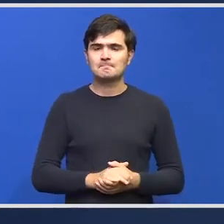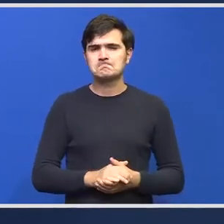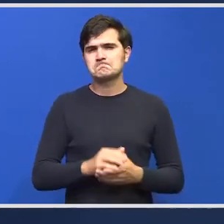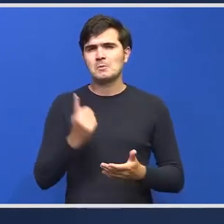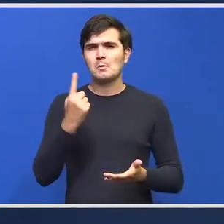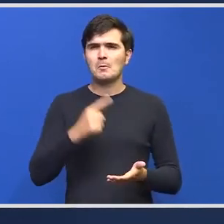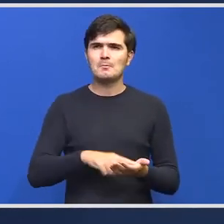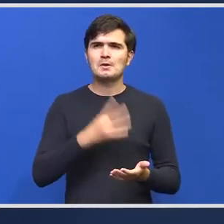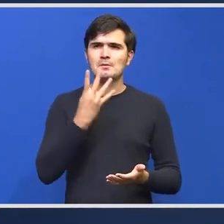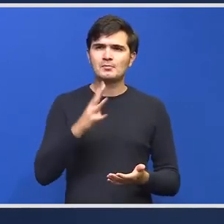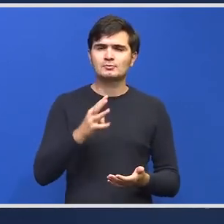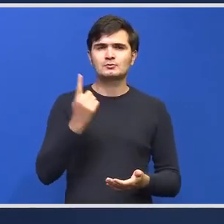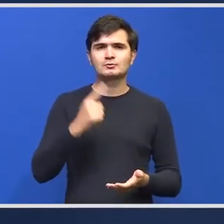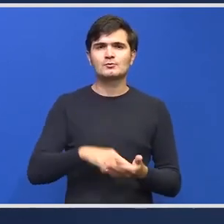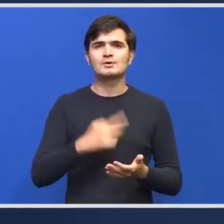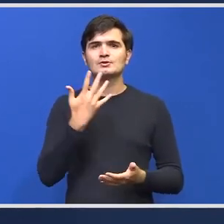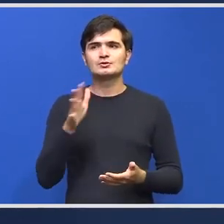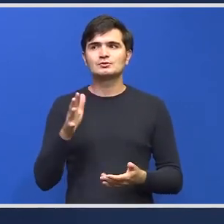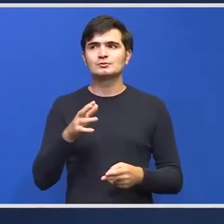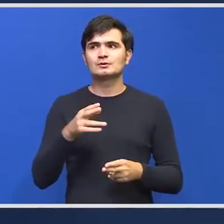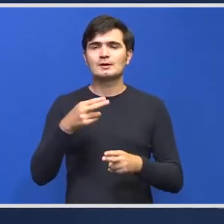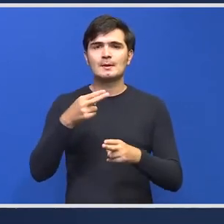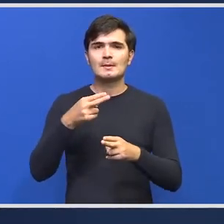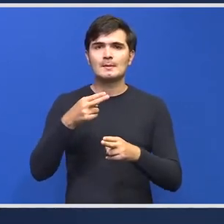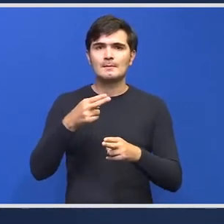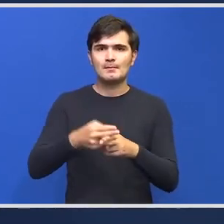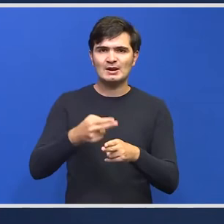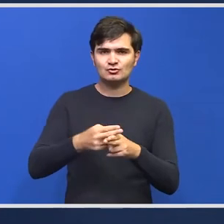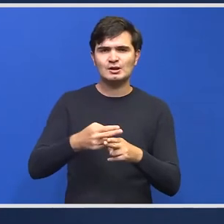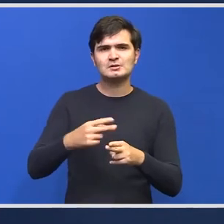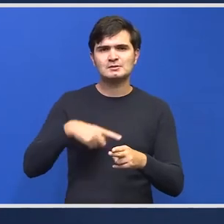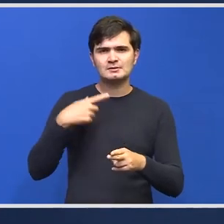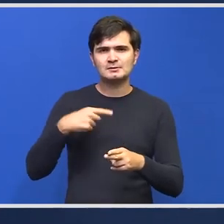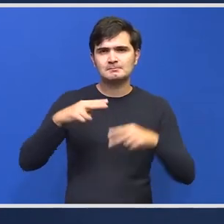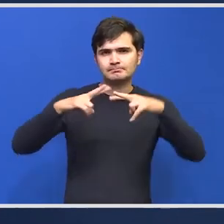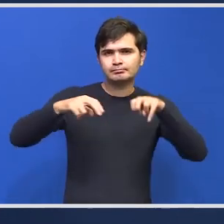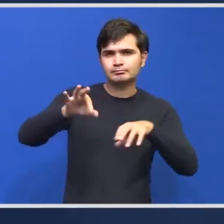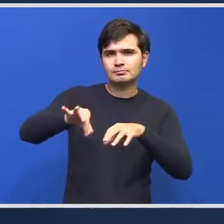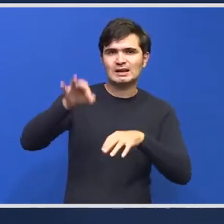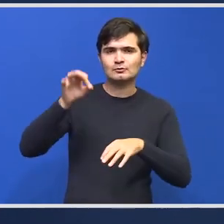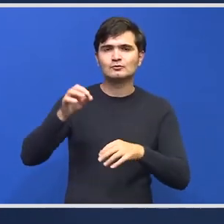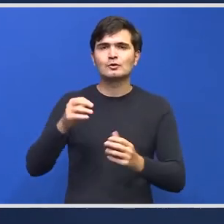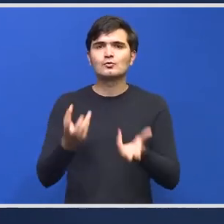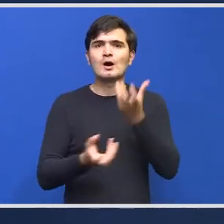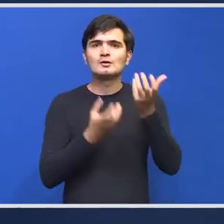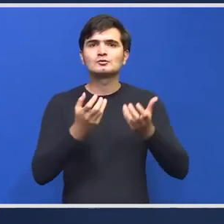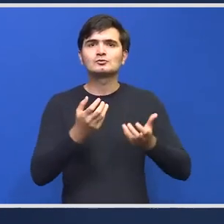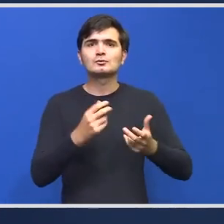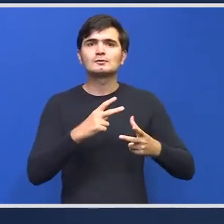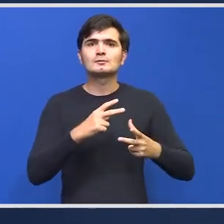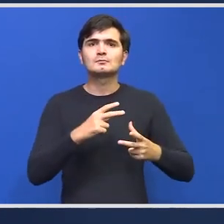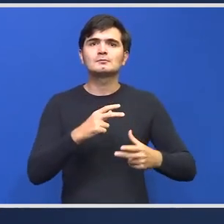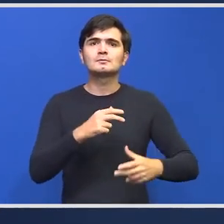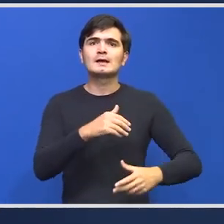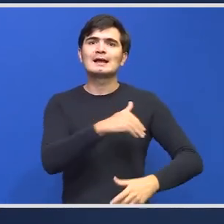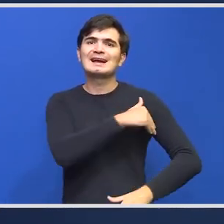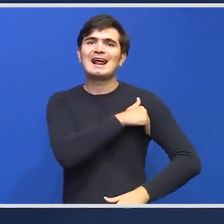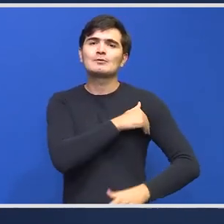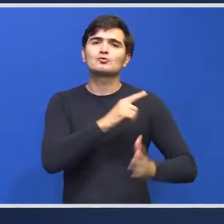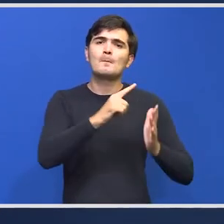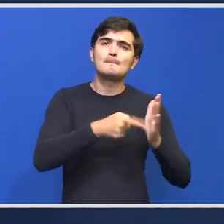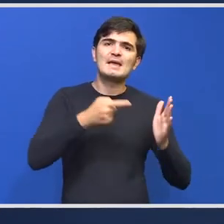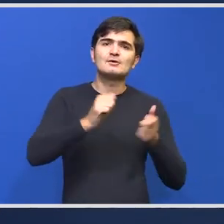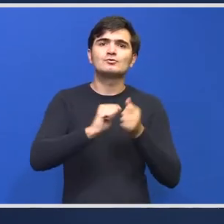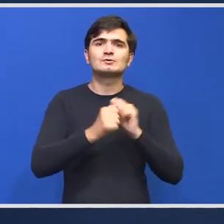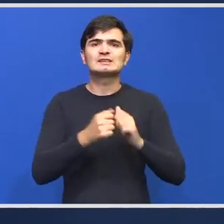.400-1.500 de pacienți sunt diagnosticați cu arsuri de gravitate medie sau severă Este un